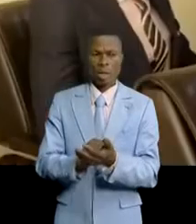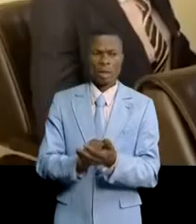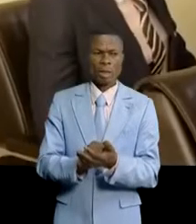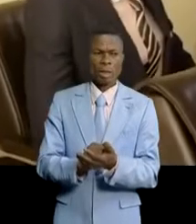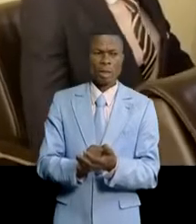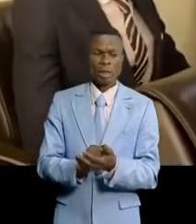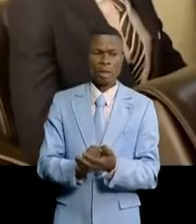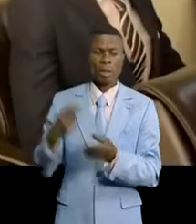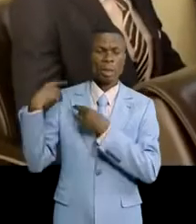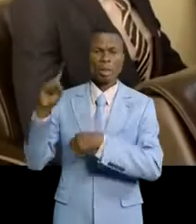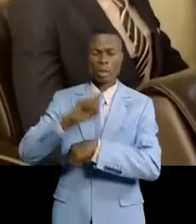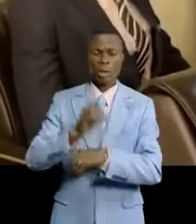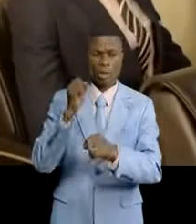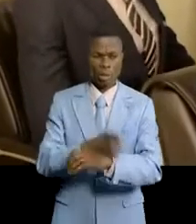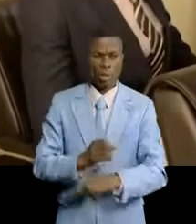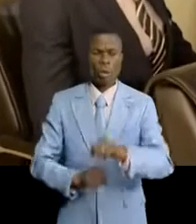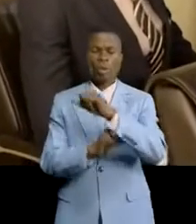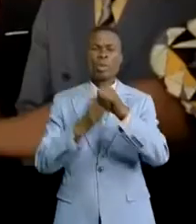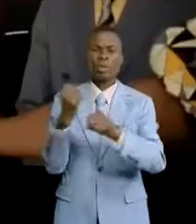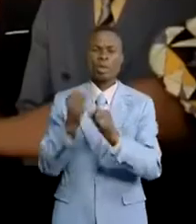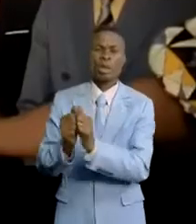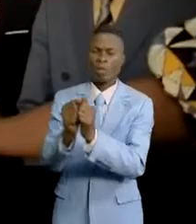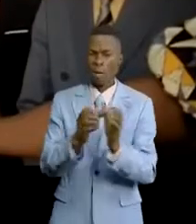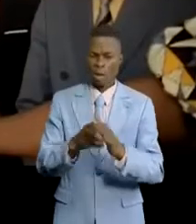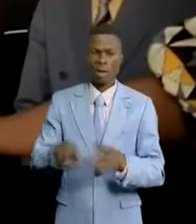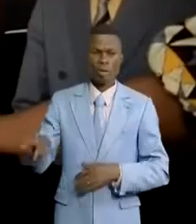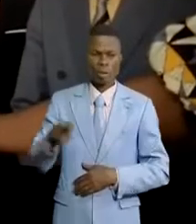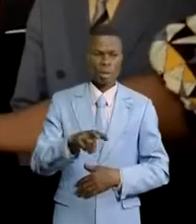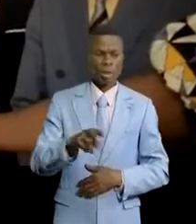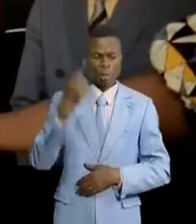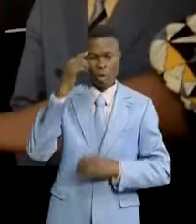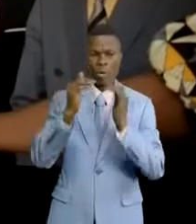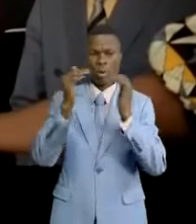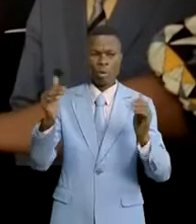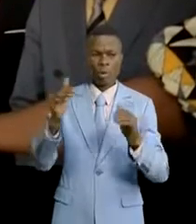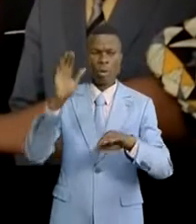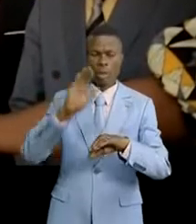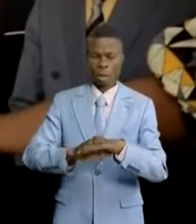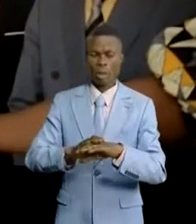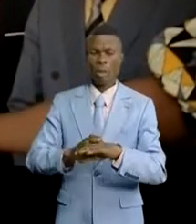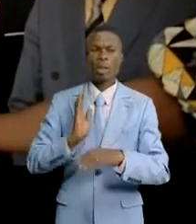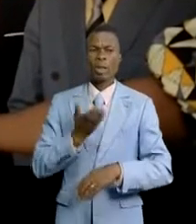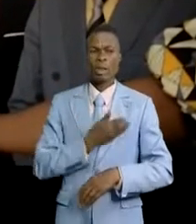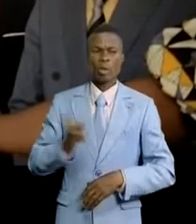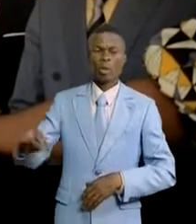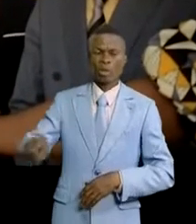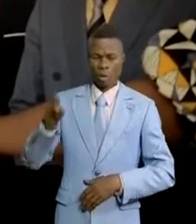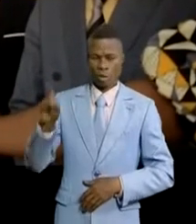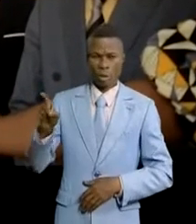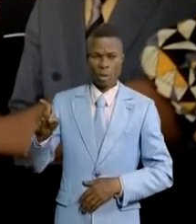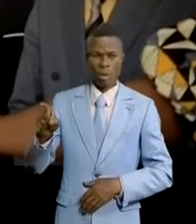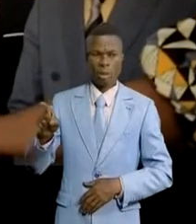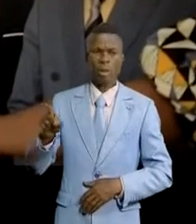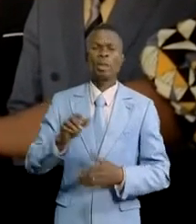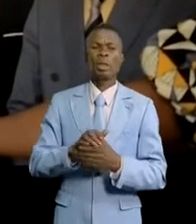là, très proches d'eux, pour travailler ensemble, de sorte que la paix, une véritable paix, soit rétablie dans la contrée